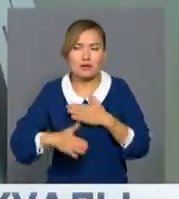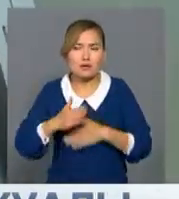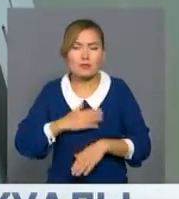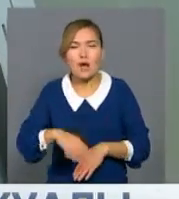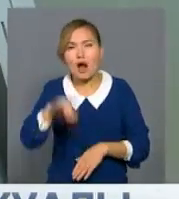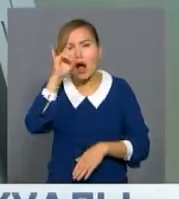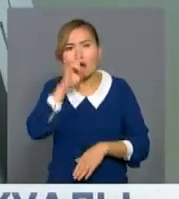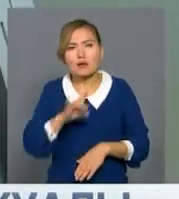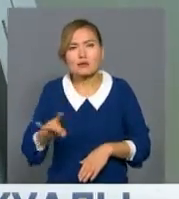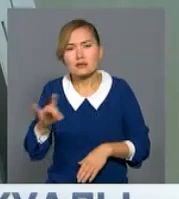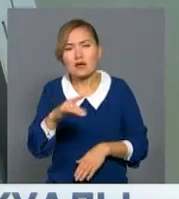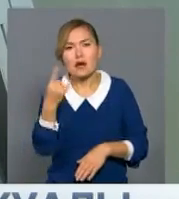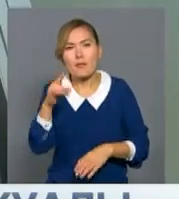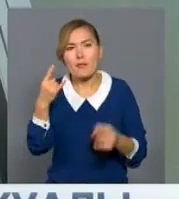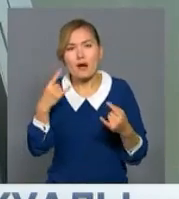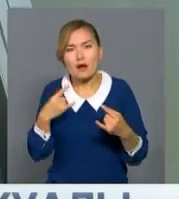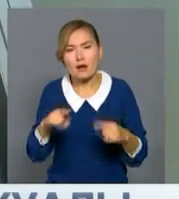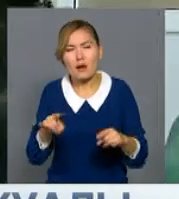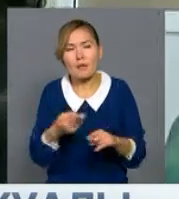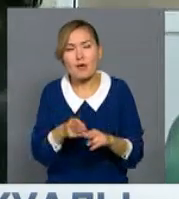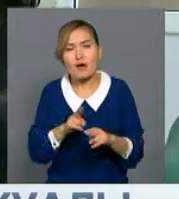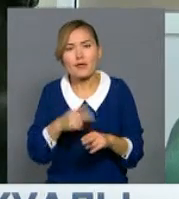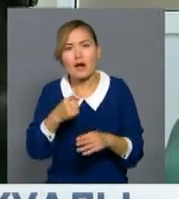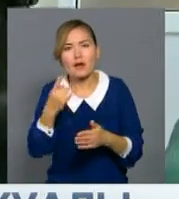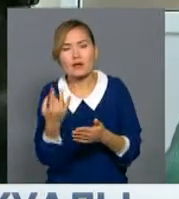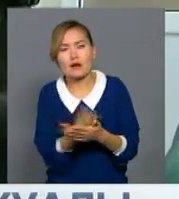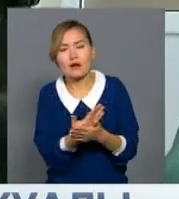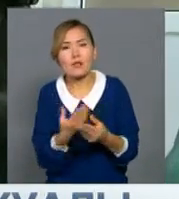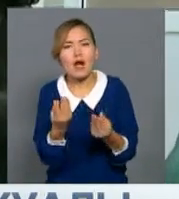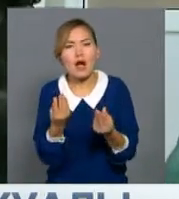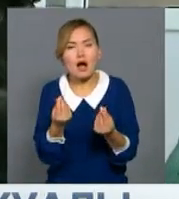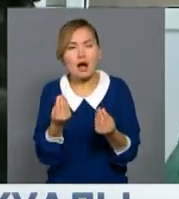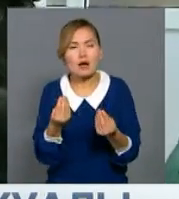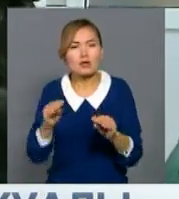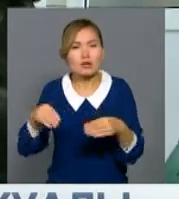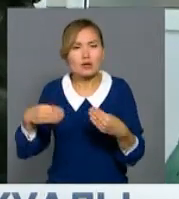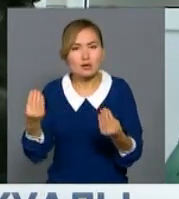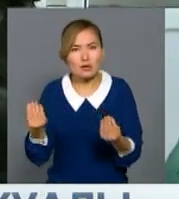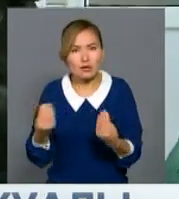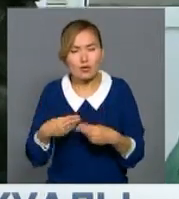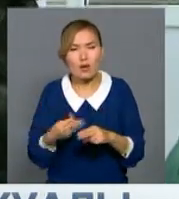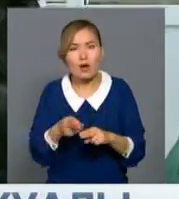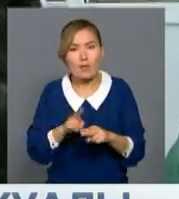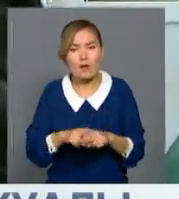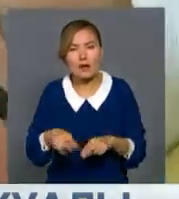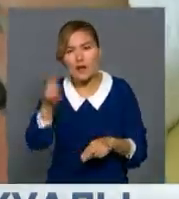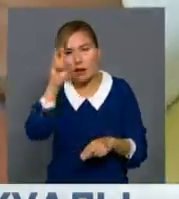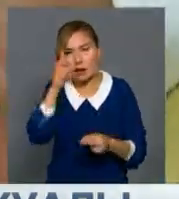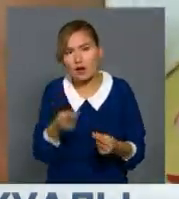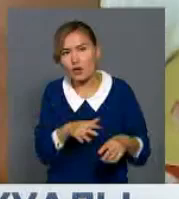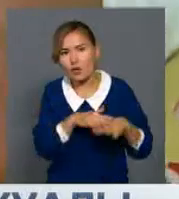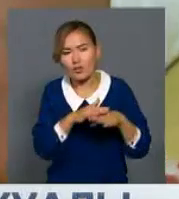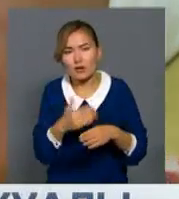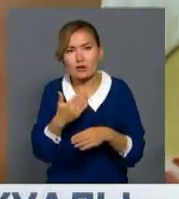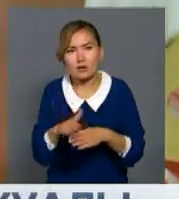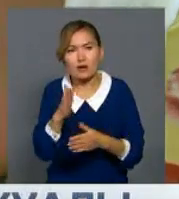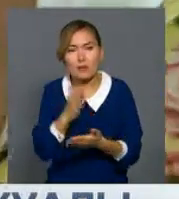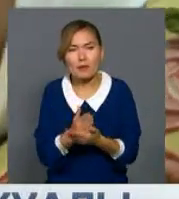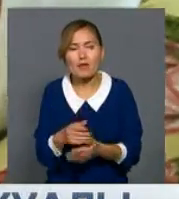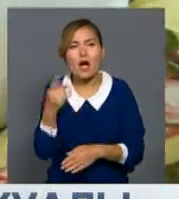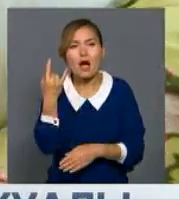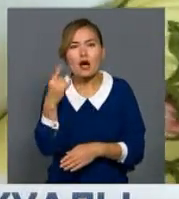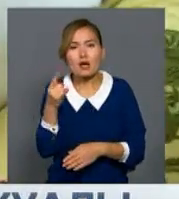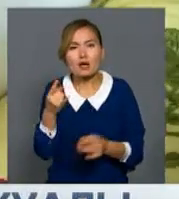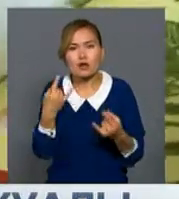Қазақстанда балаты оғанда берілетін бірлеттік жәрдем ақы үшін қазынадан қосымша бір миллиард, 800 миллион тенге бөлінген. Сәбелі